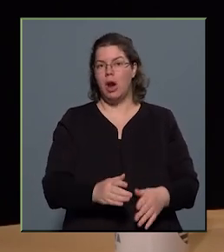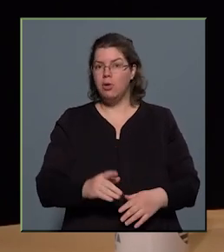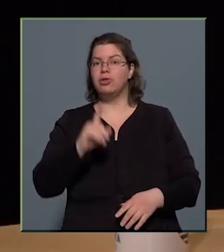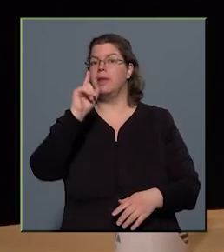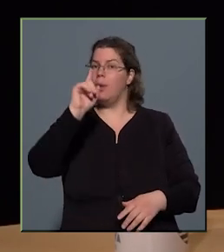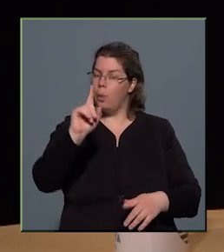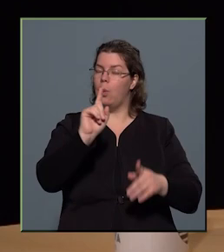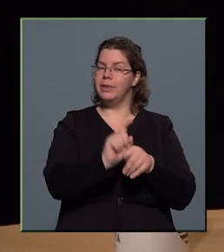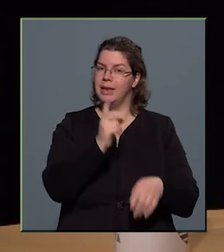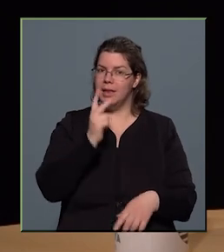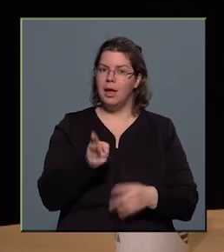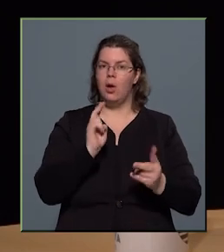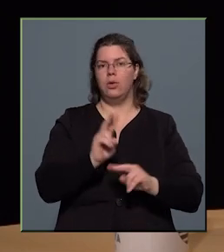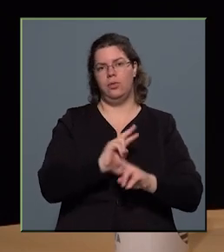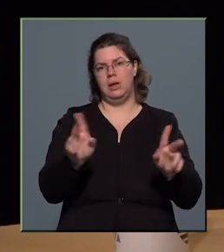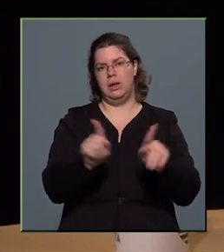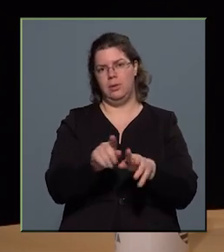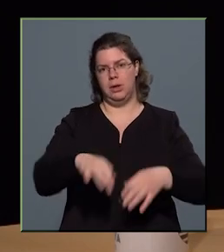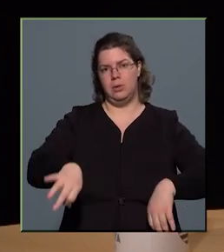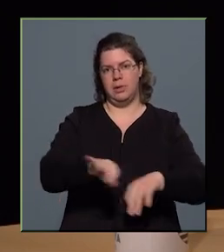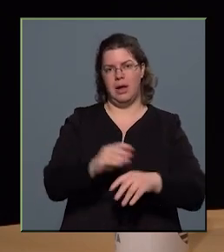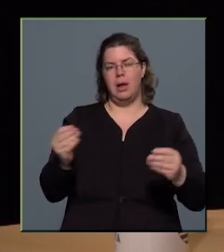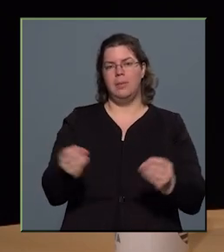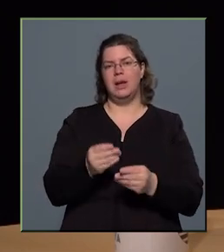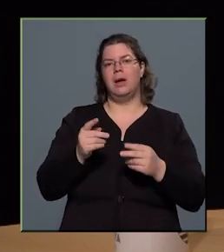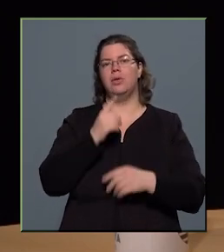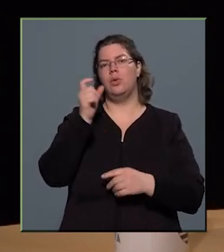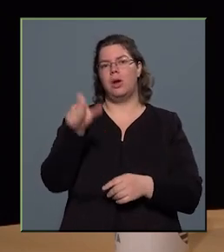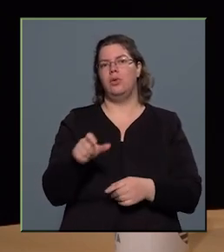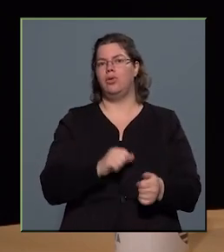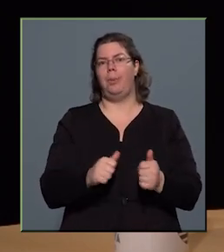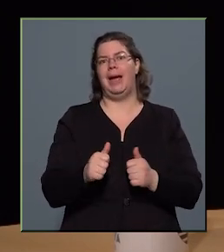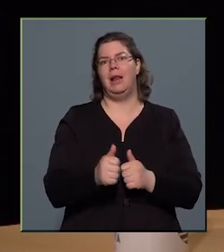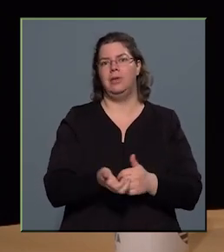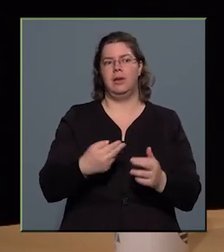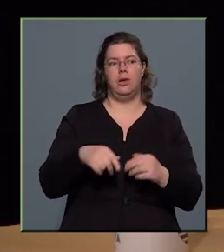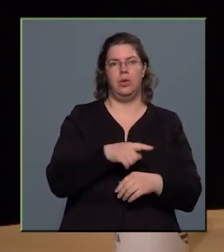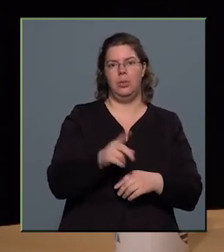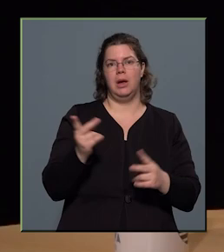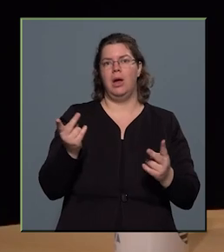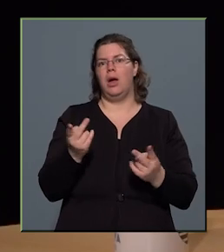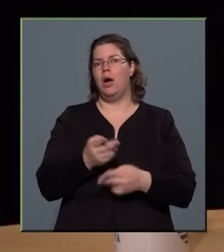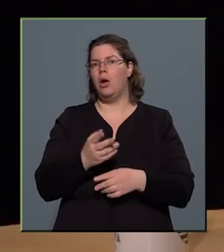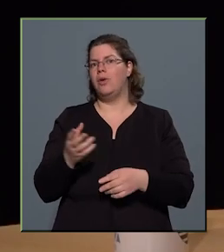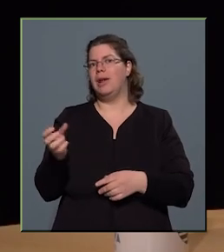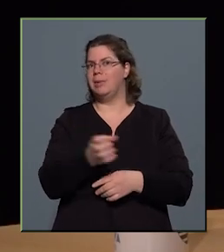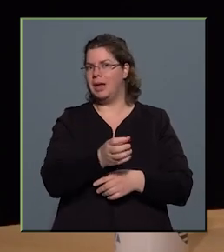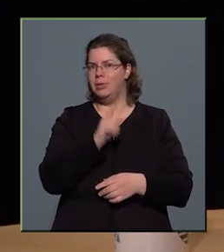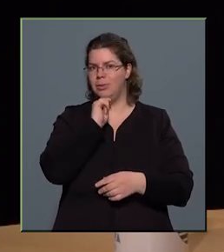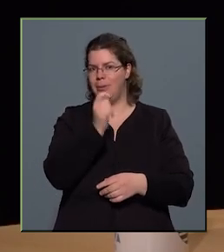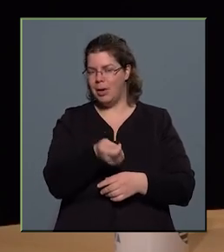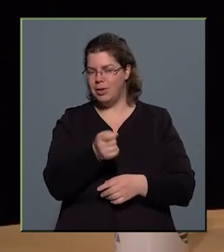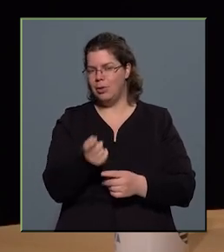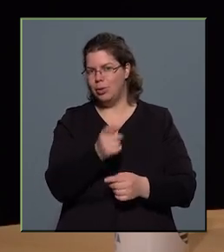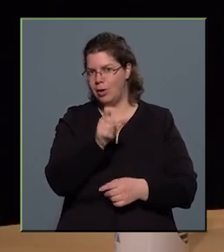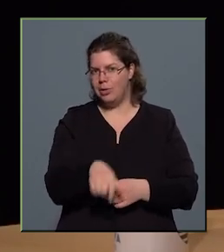tűnik, hogy van egy olyan ország, amelyiknek az űrhajósa megelőzheti a többieket, ahova nem került be Magyar űrhajós,